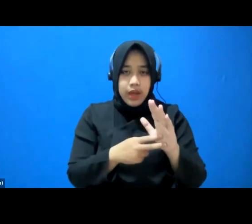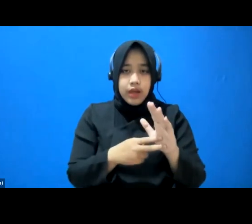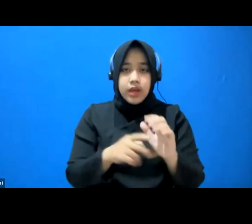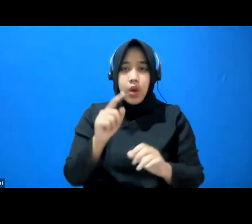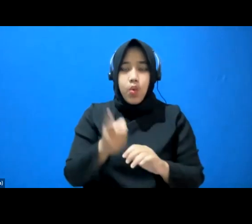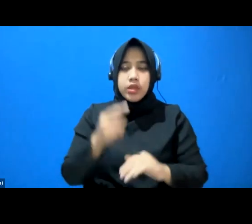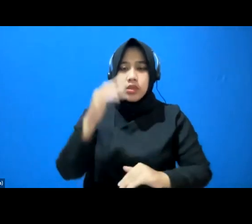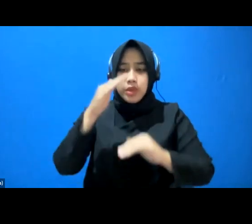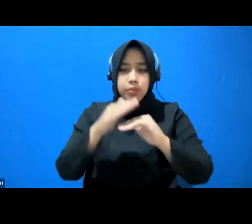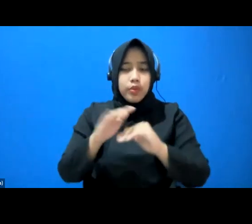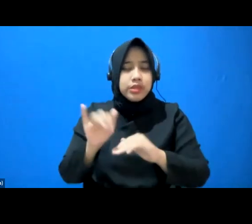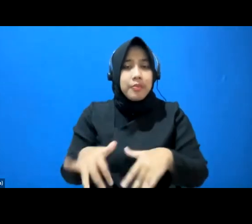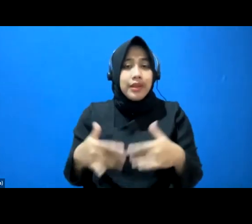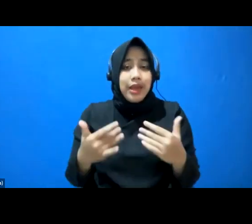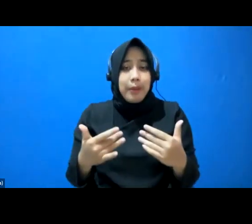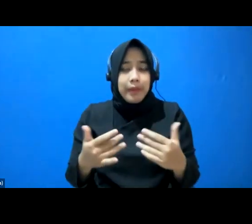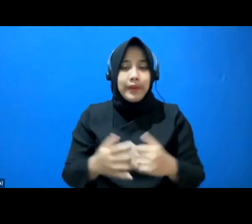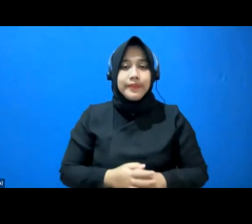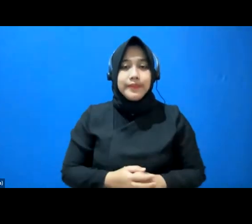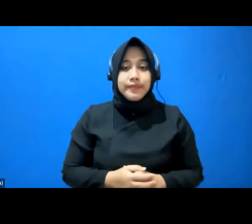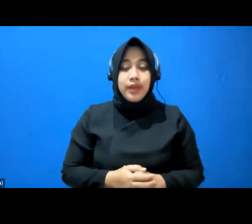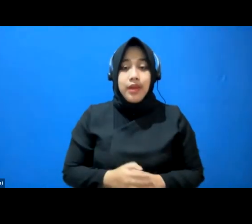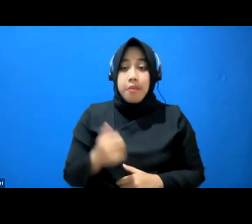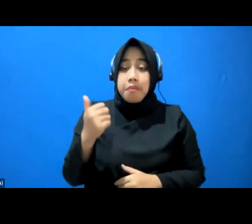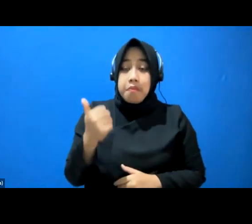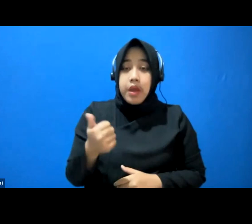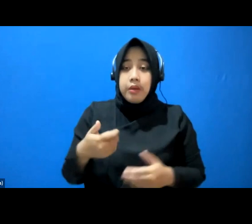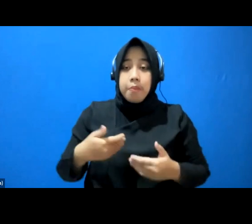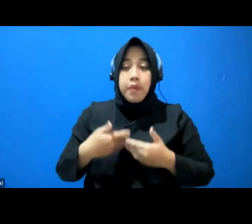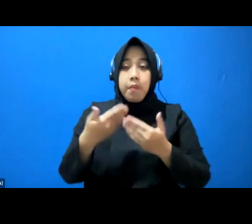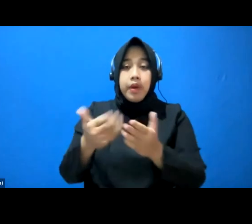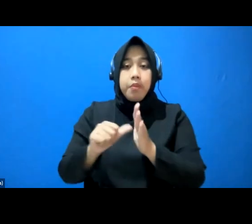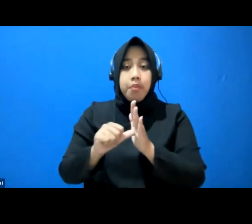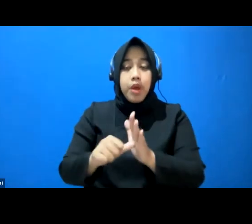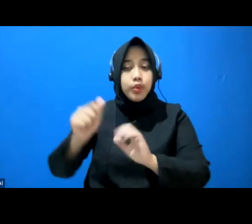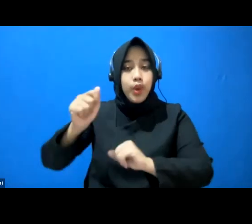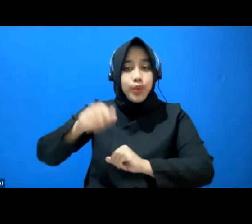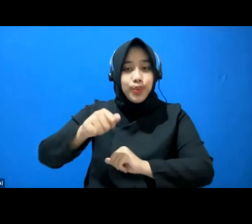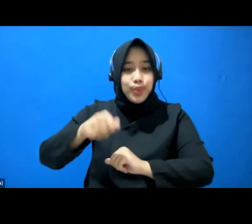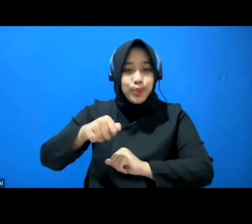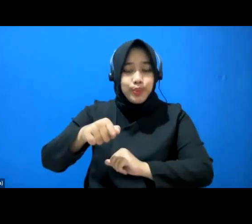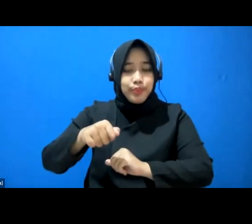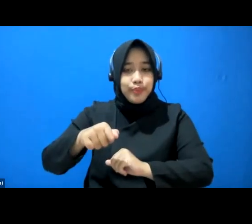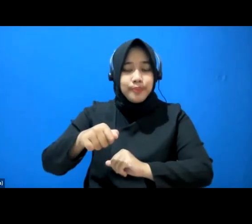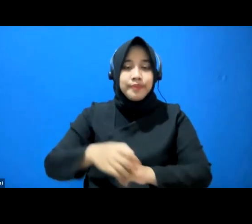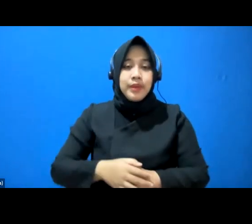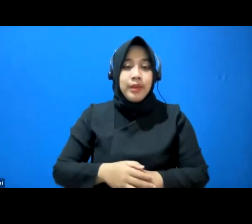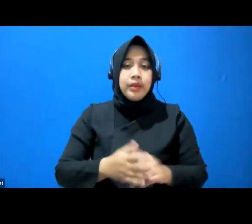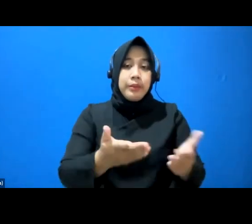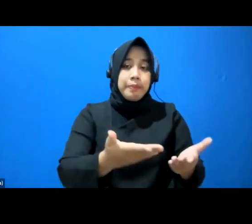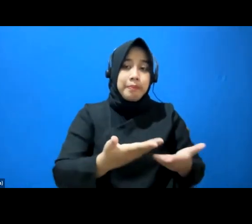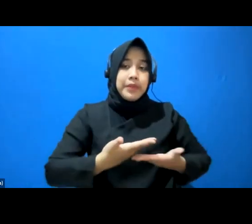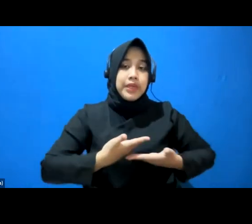dipenuhinya bagaimana? Baik oleh pemberi bantuan hukum dan juga penerima